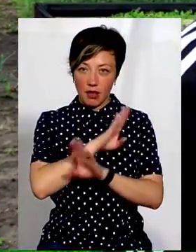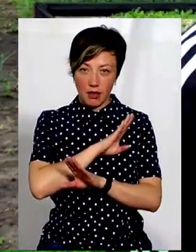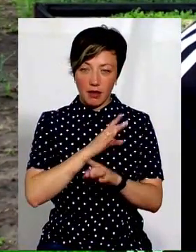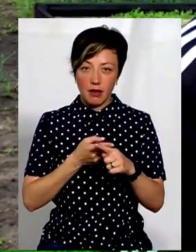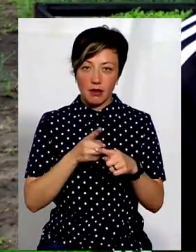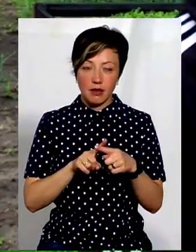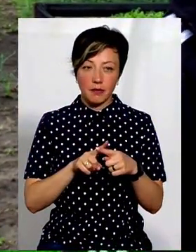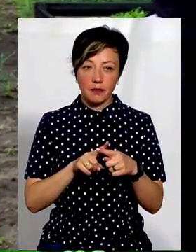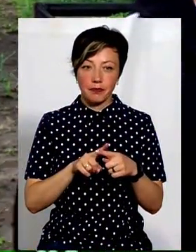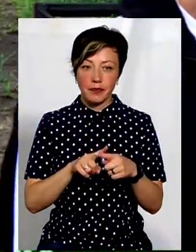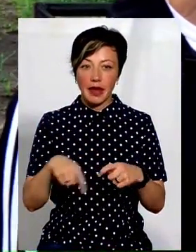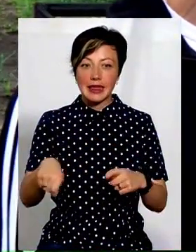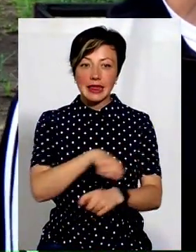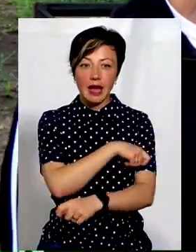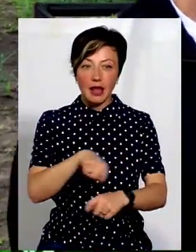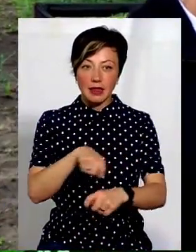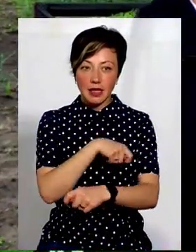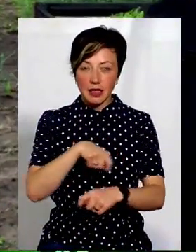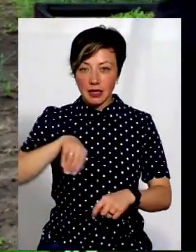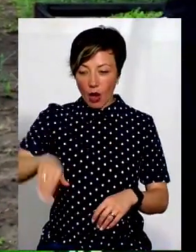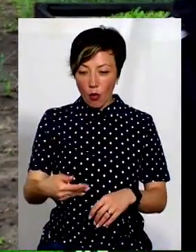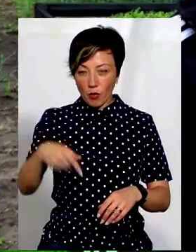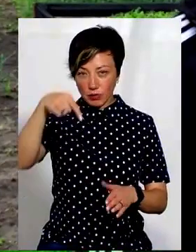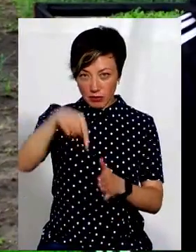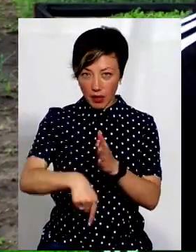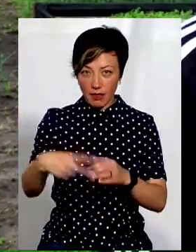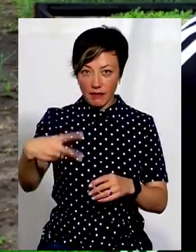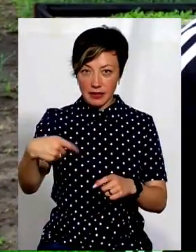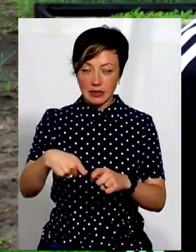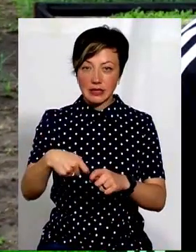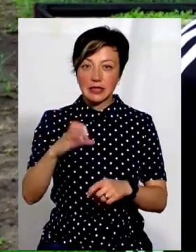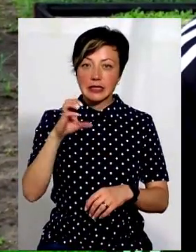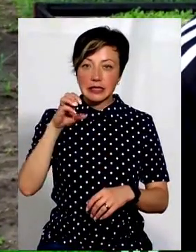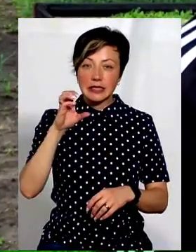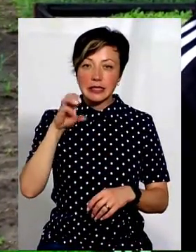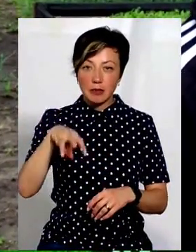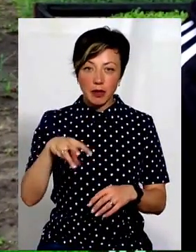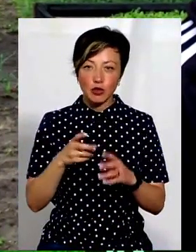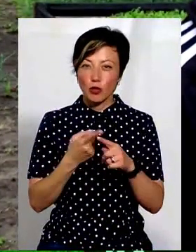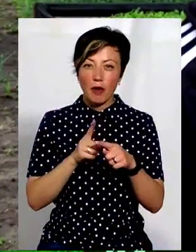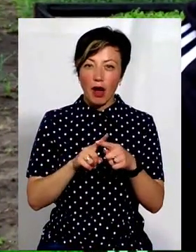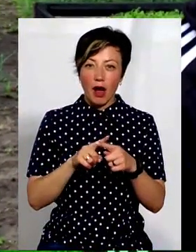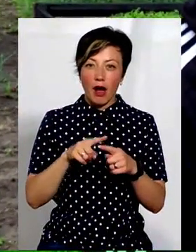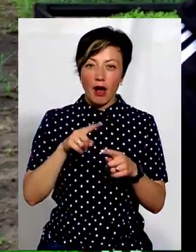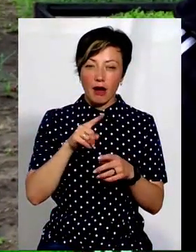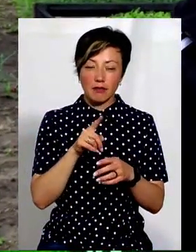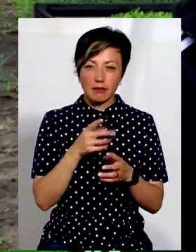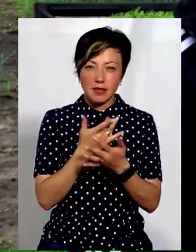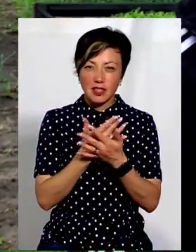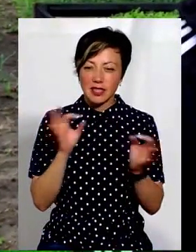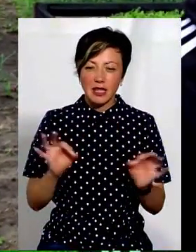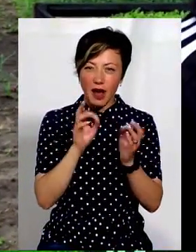Оця тканина, вона теж закопується на сантиметрів 20 в землю, щоб ні крути, ні миші не могли пролізти.